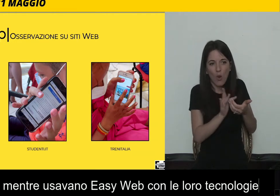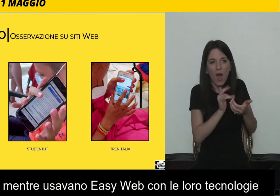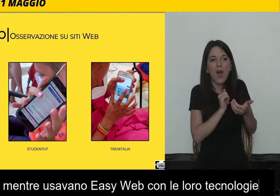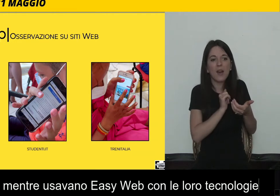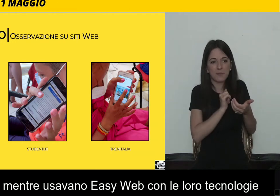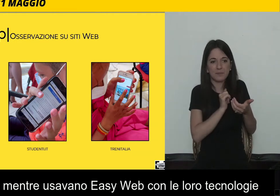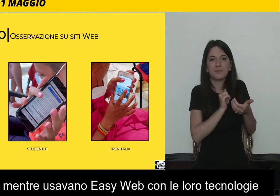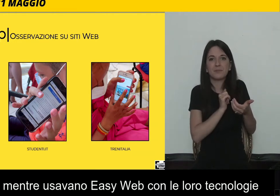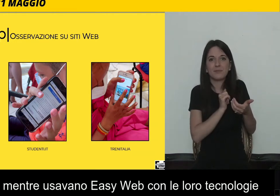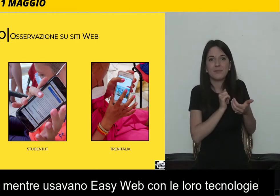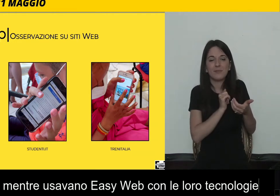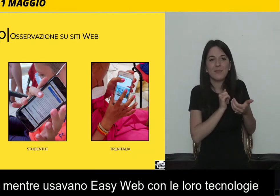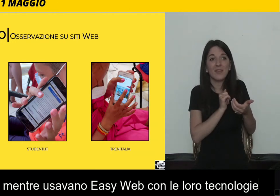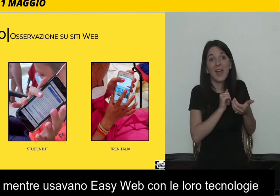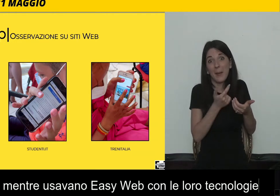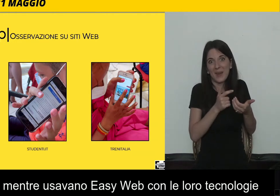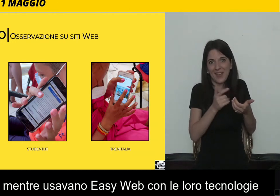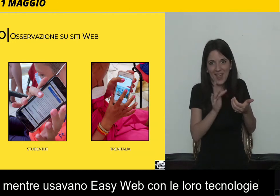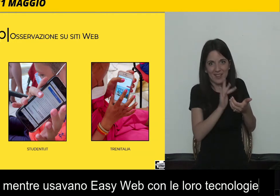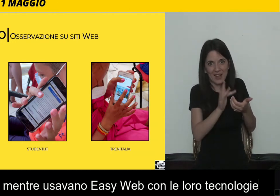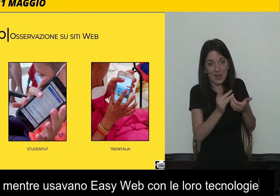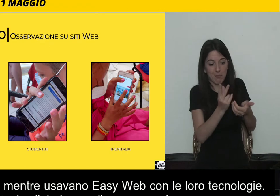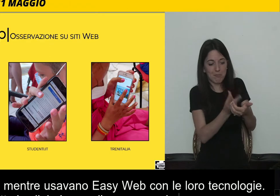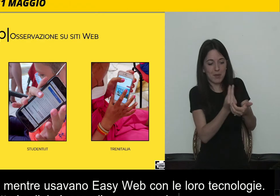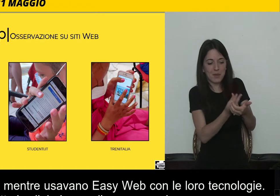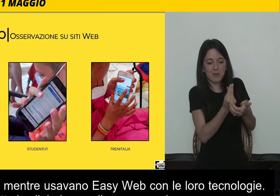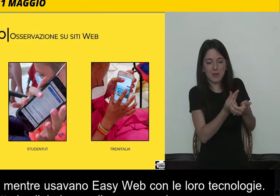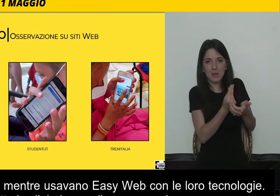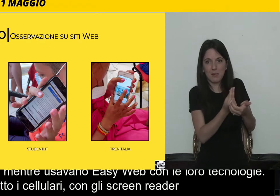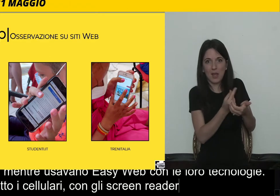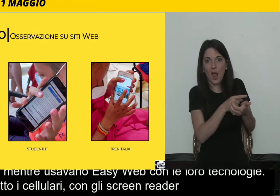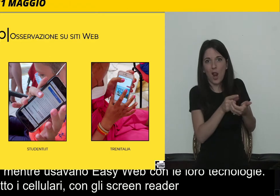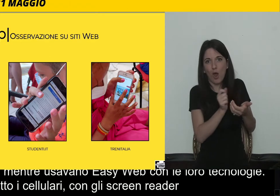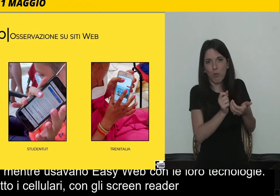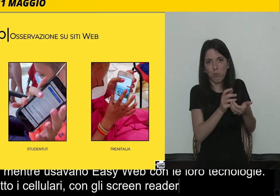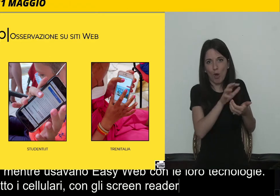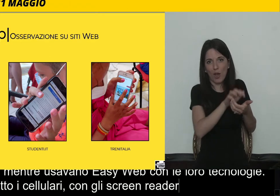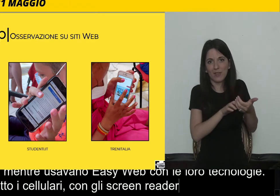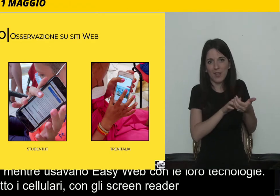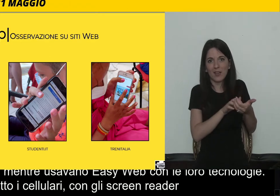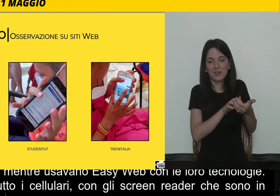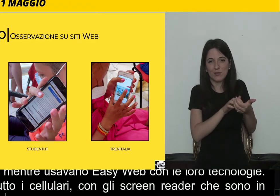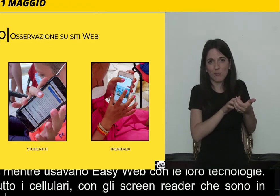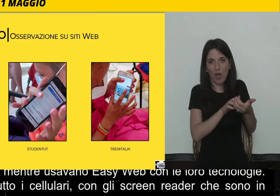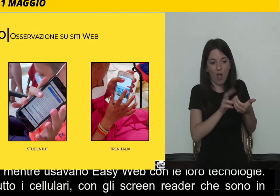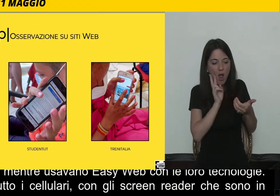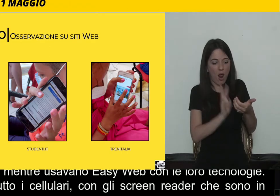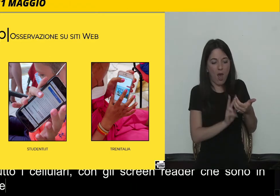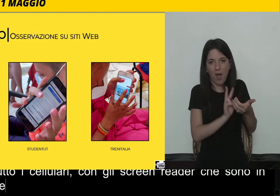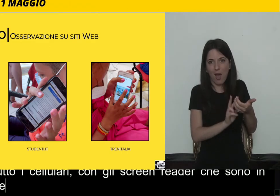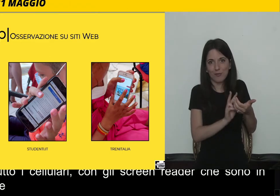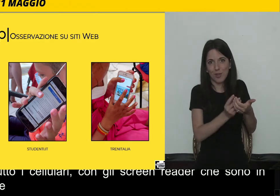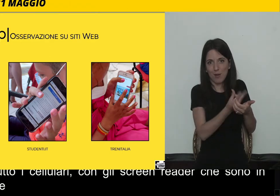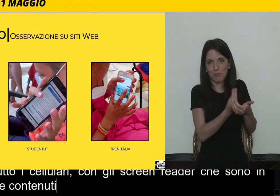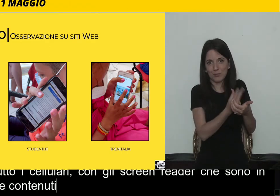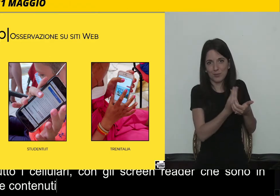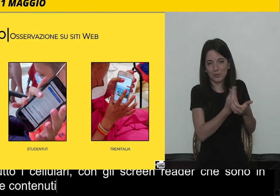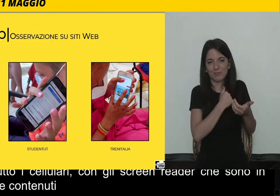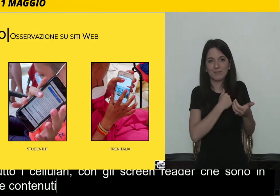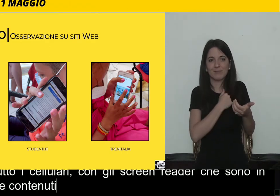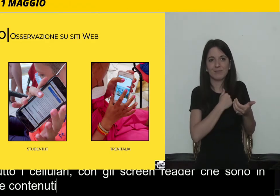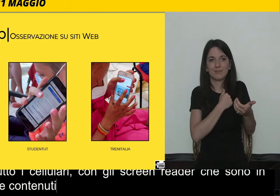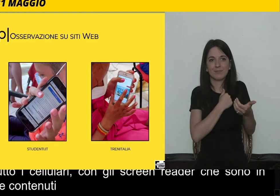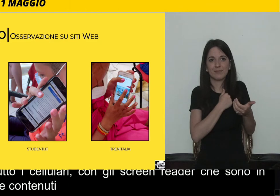reader, che appunto sono in grado di leggere contenuti sui dispositivi mobili.